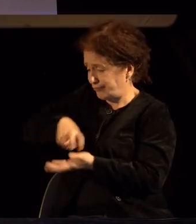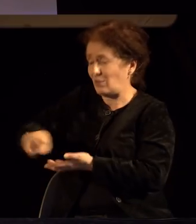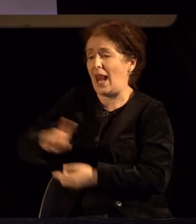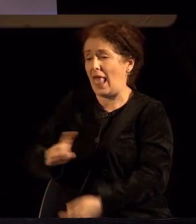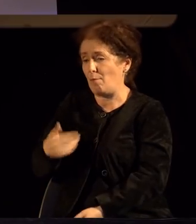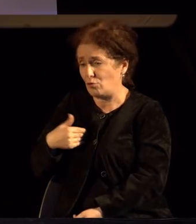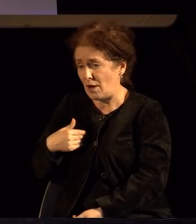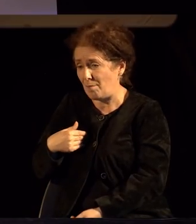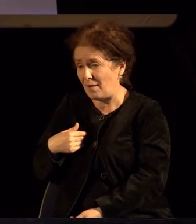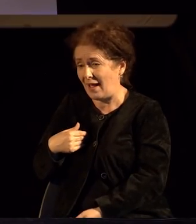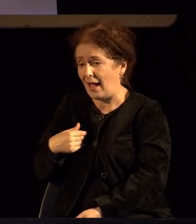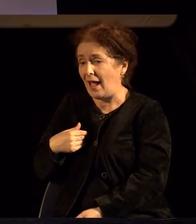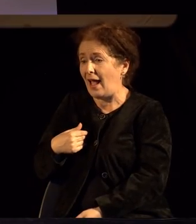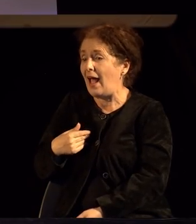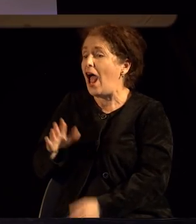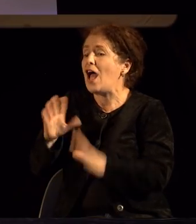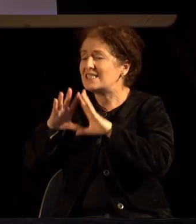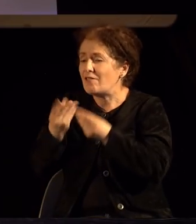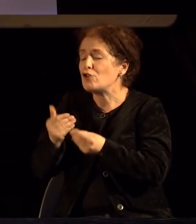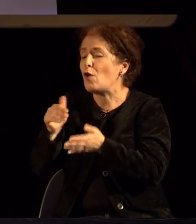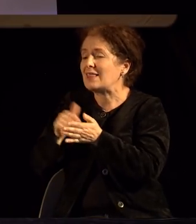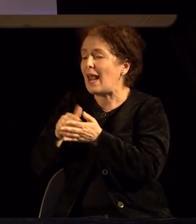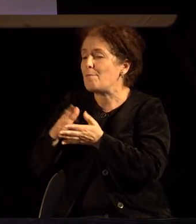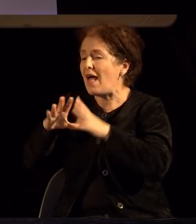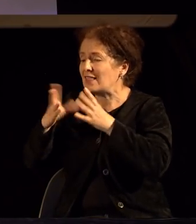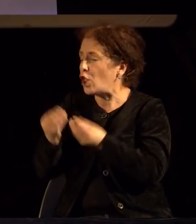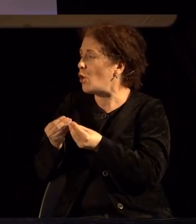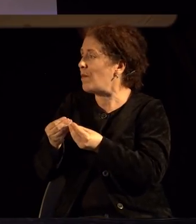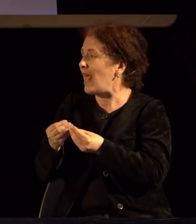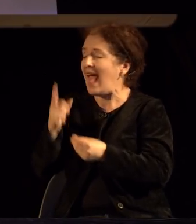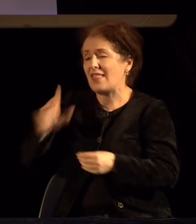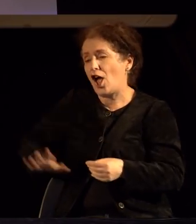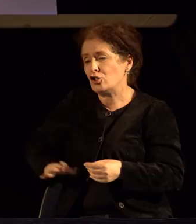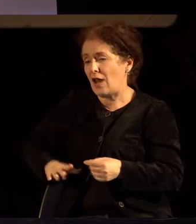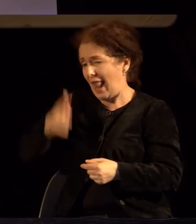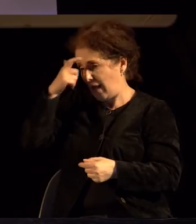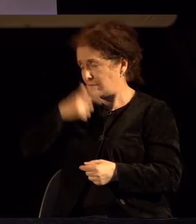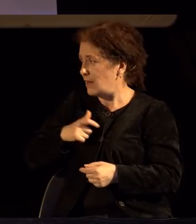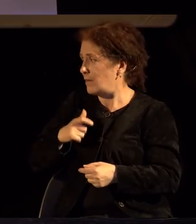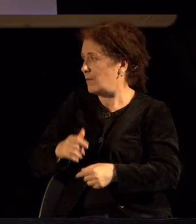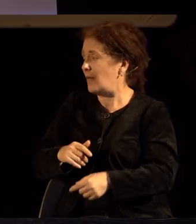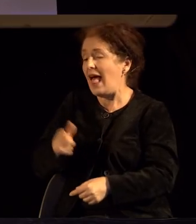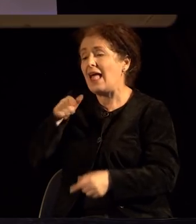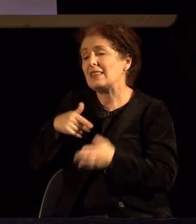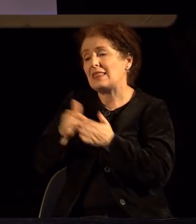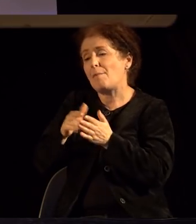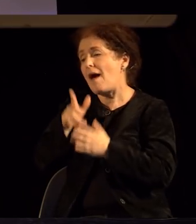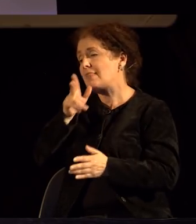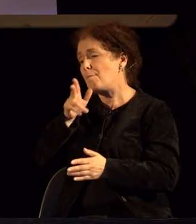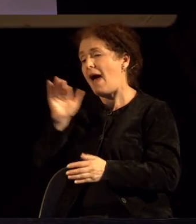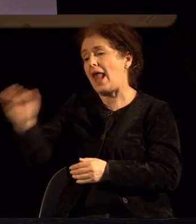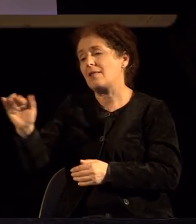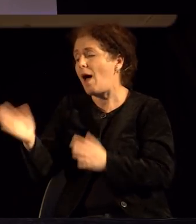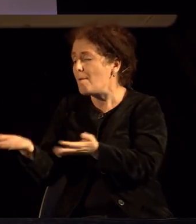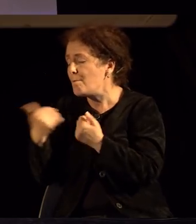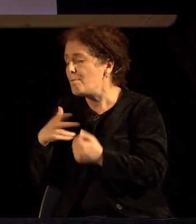Едноставно се, што би требало да го добија една вистинска жена, ама верувајте дека треба да си го побарате, односно